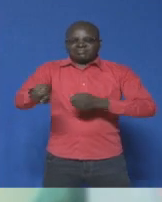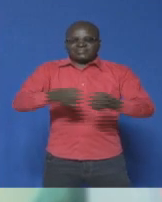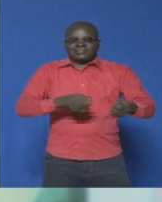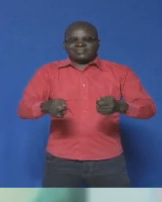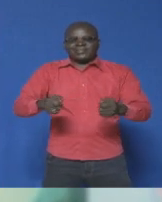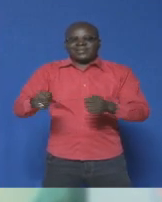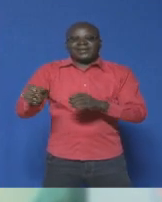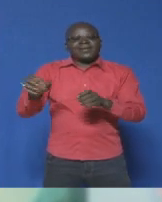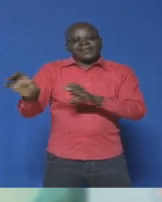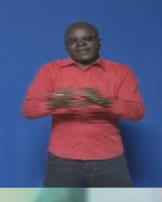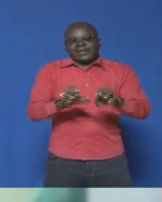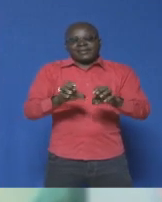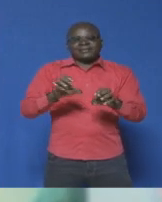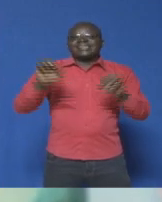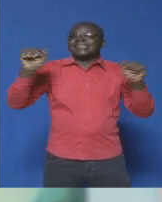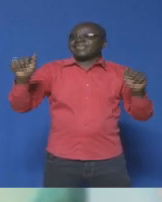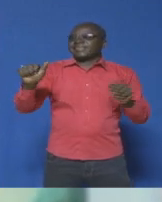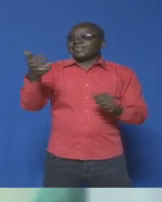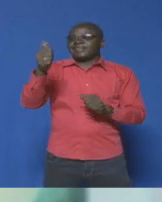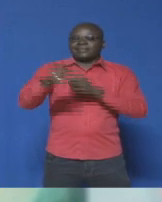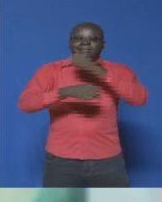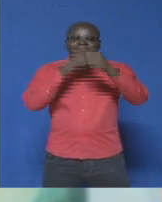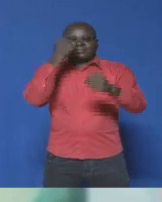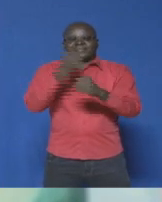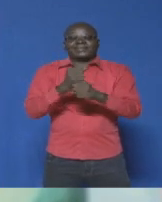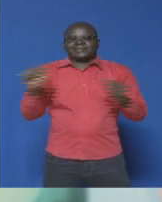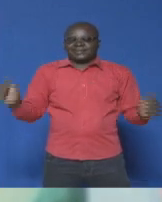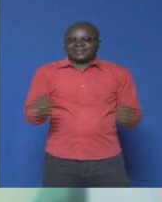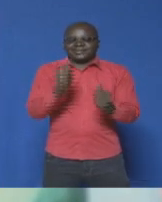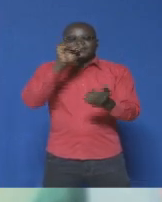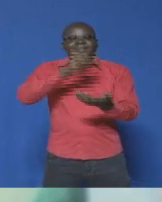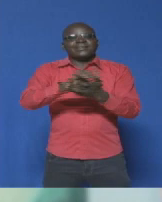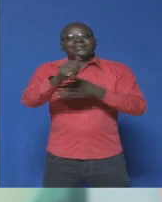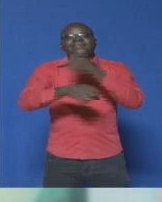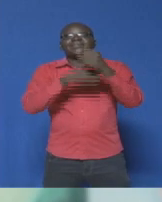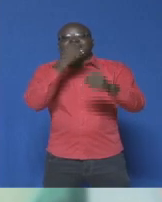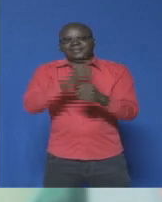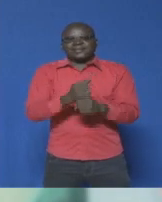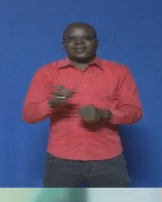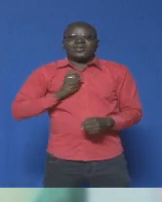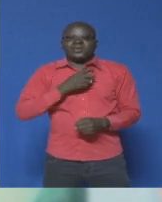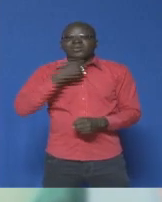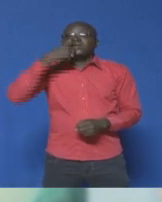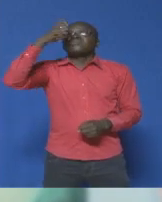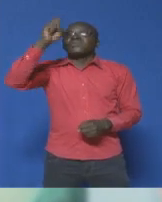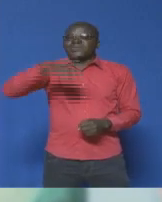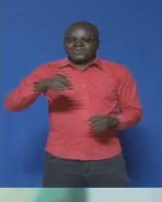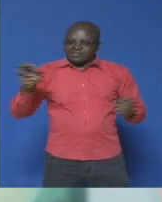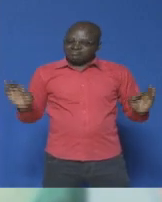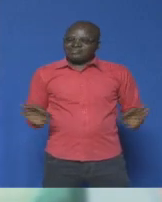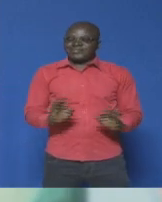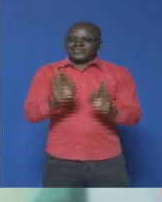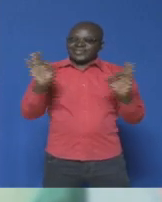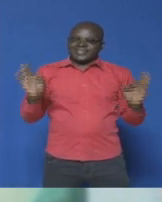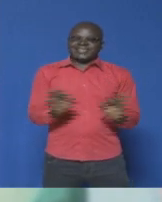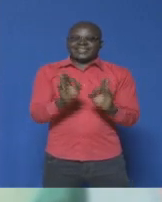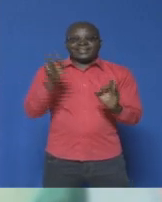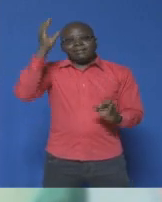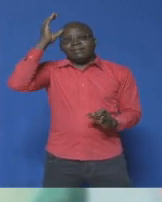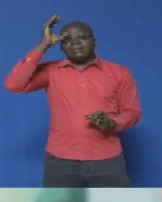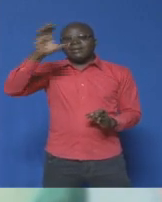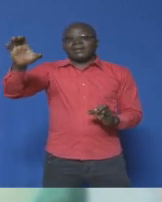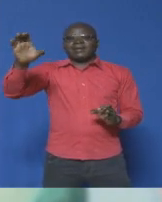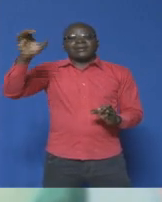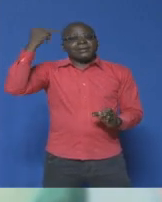bientôt ses 10 ans d'anniversaire cette année et nous devons nous en féliciter car nonobstant les